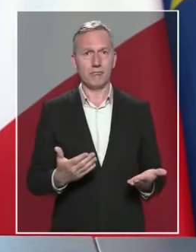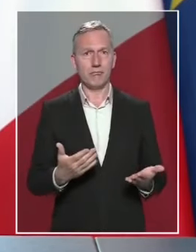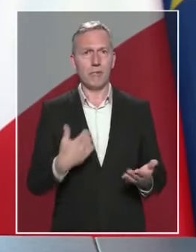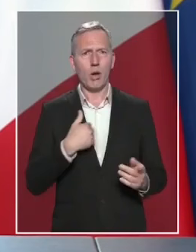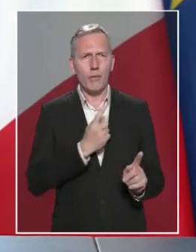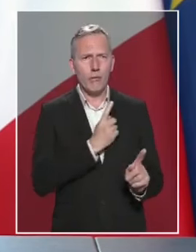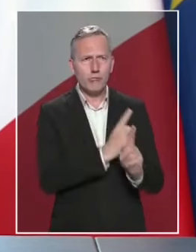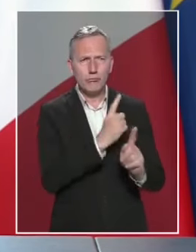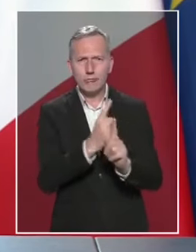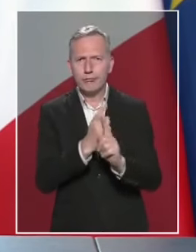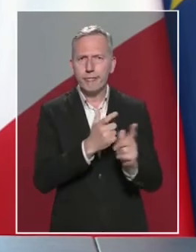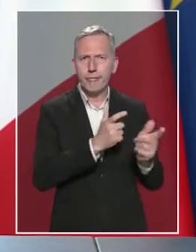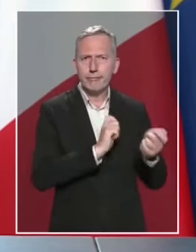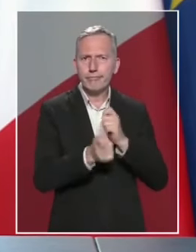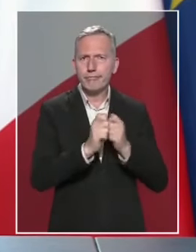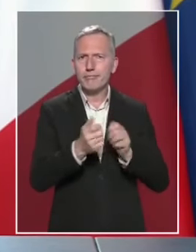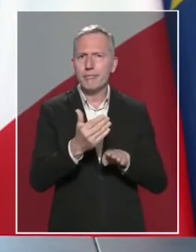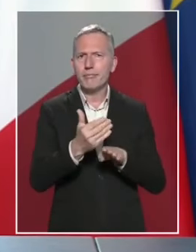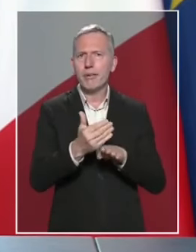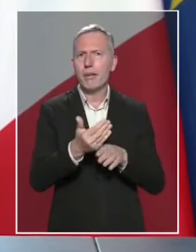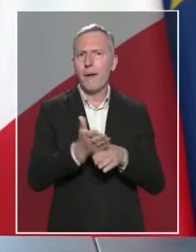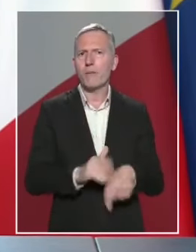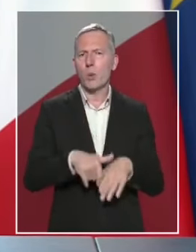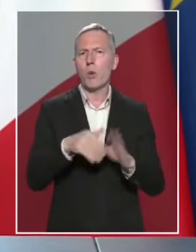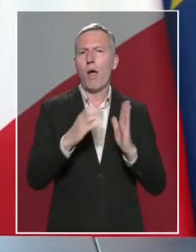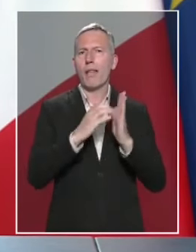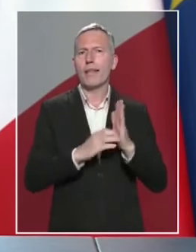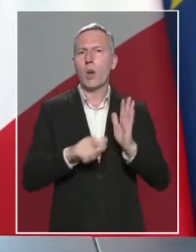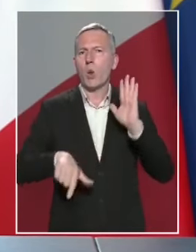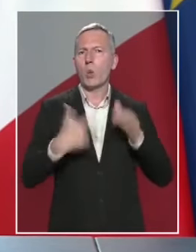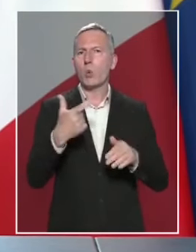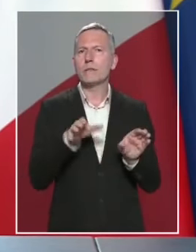consultations prévues à l'article 12 de notre Constitution,